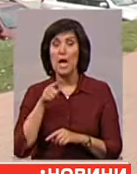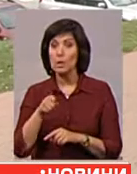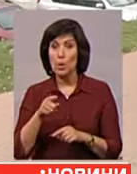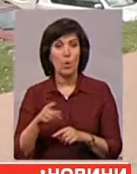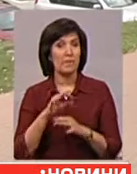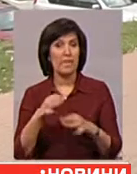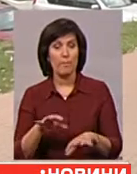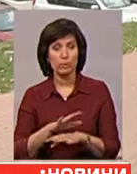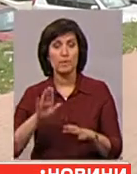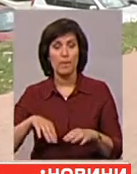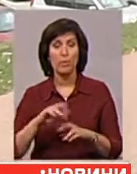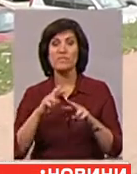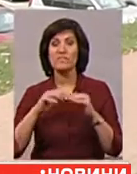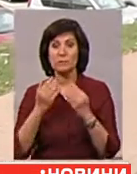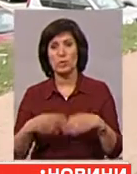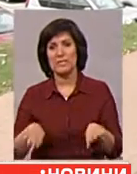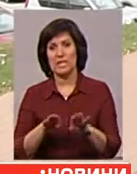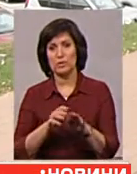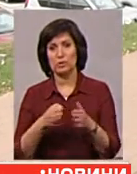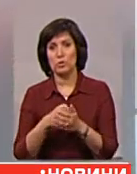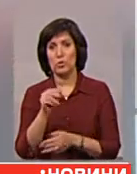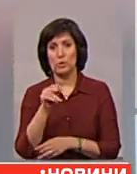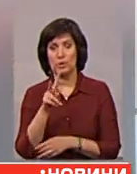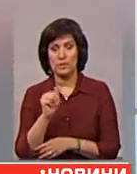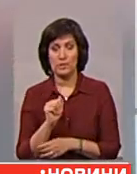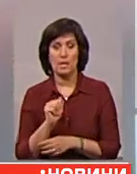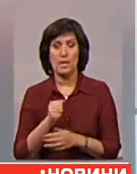пустили. А потім СІЗО зачинилося до понеділка.